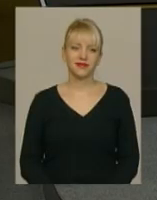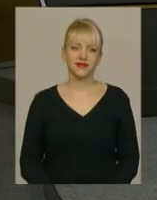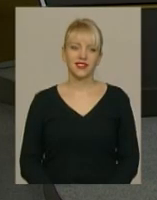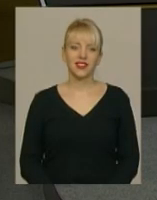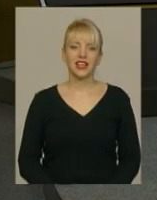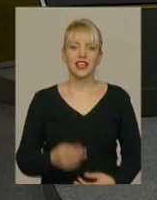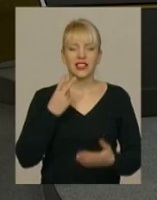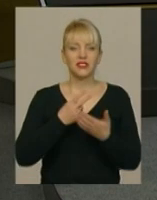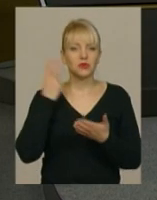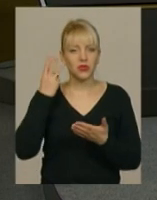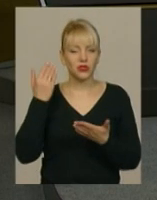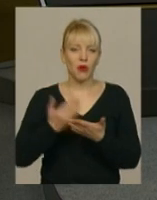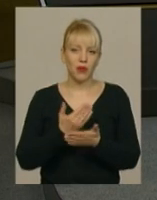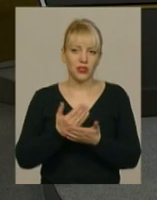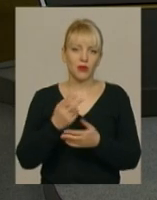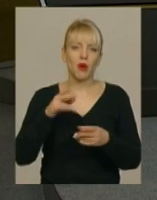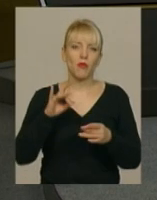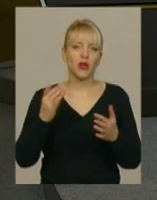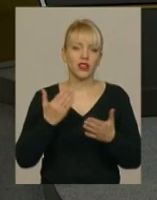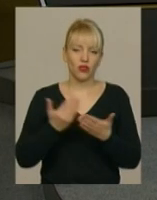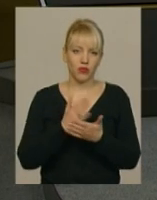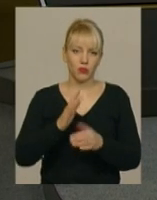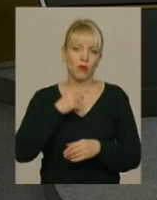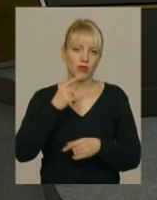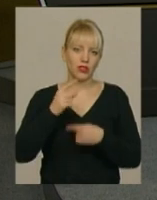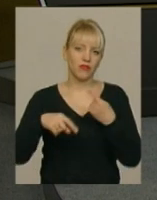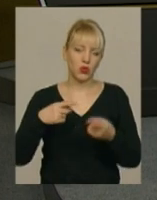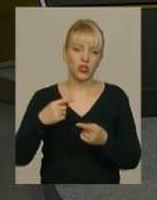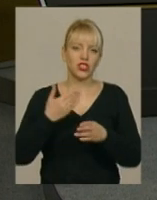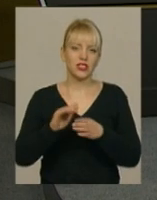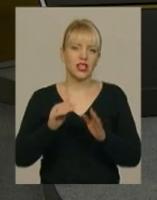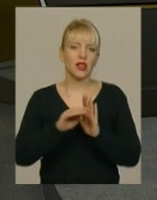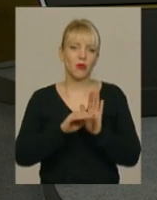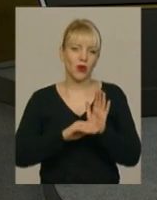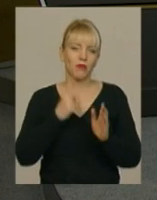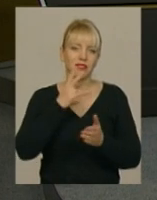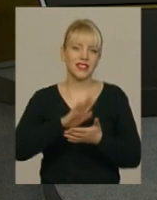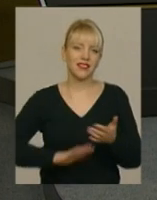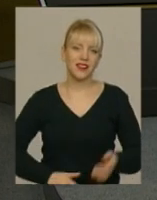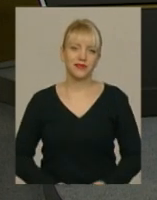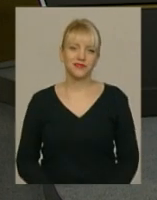Ви дивитеся Подільську панораму, про які новини будемо говорити в другій частині програми. Дивіться далі.